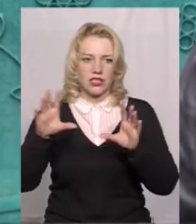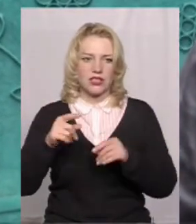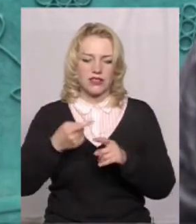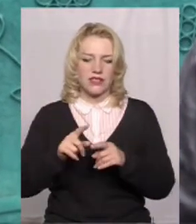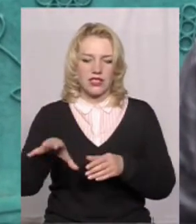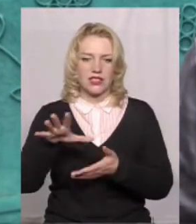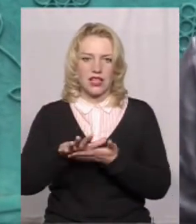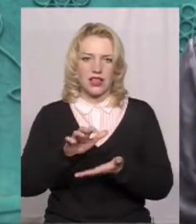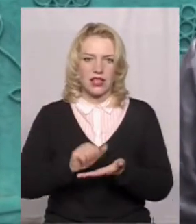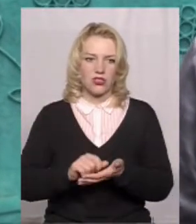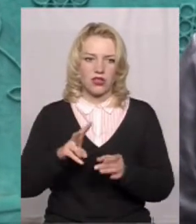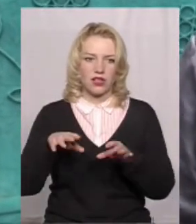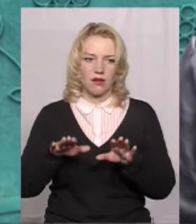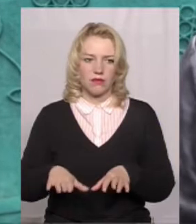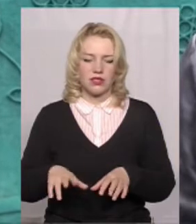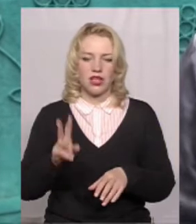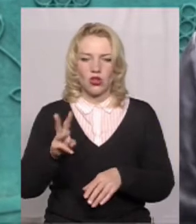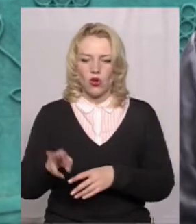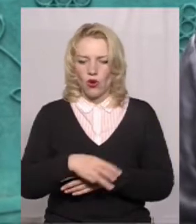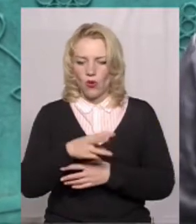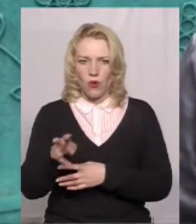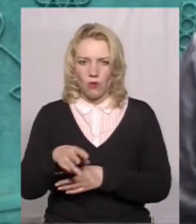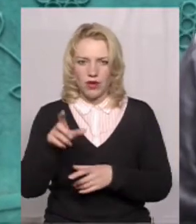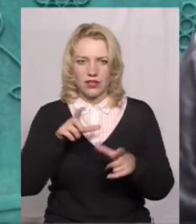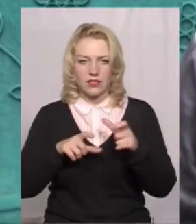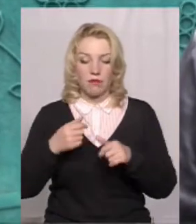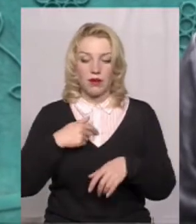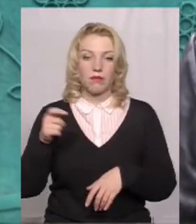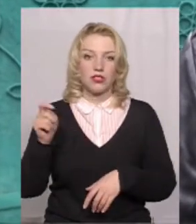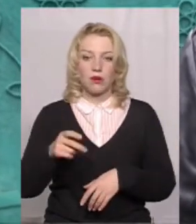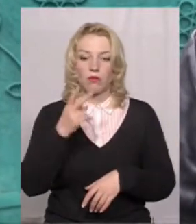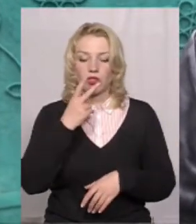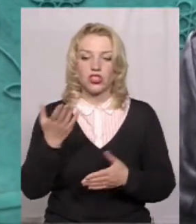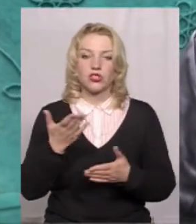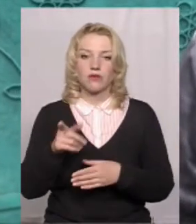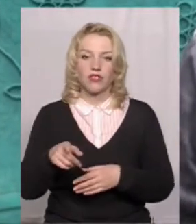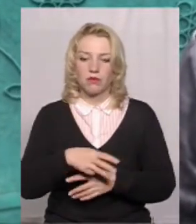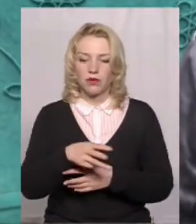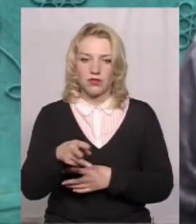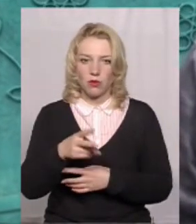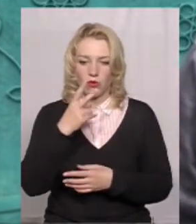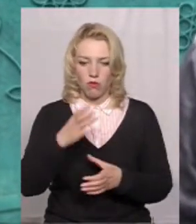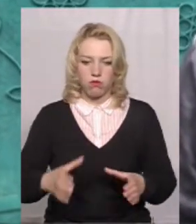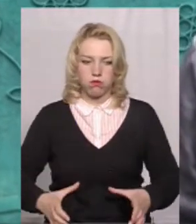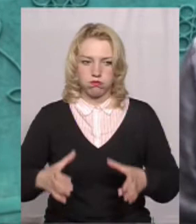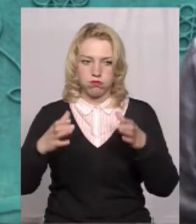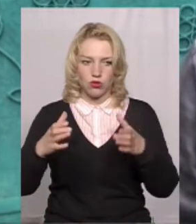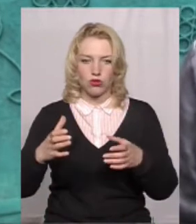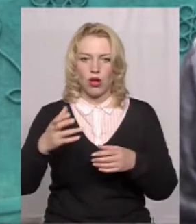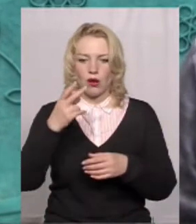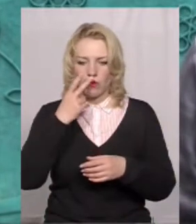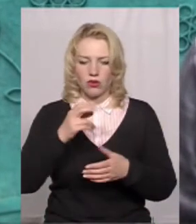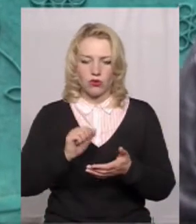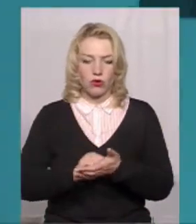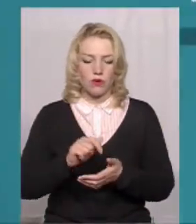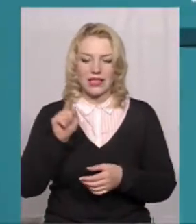місці. Любі другі, хто опрескує, ми під'їжджаємо, кажемо, покажіть, чим ви опрескаєте. Вони показують нам бочку, вони показують нам документи. Ці нам